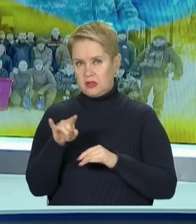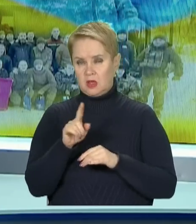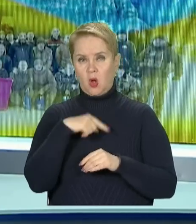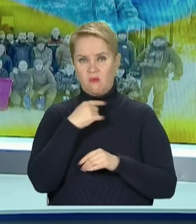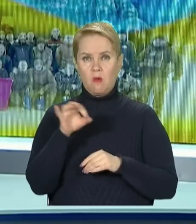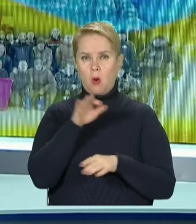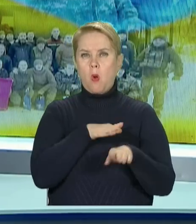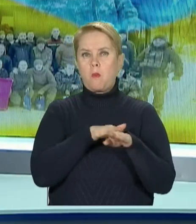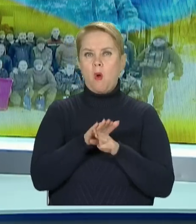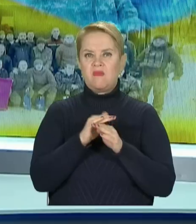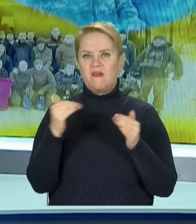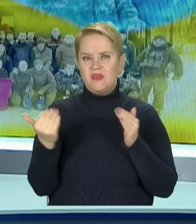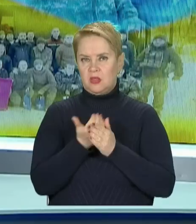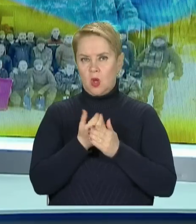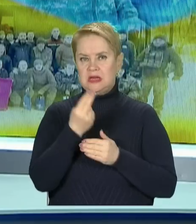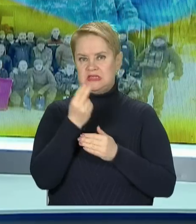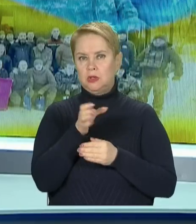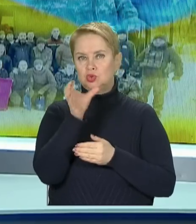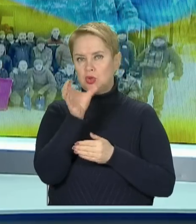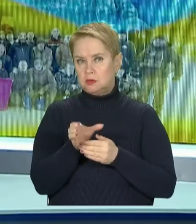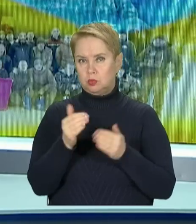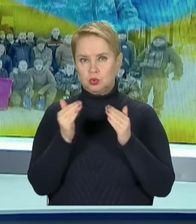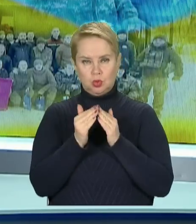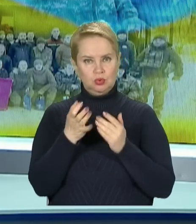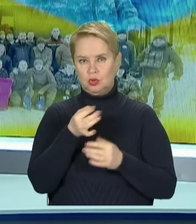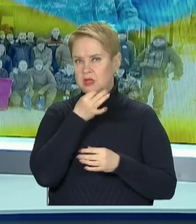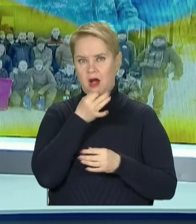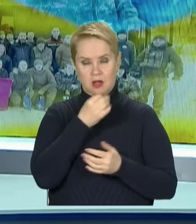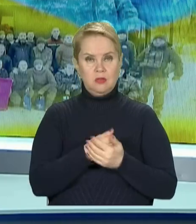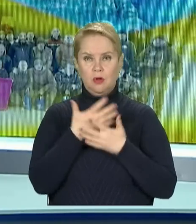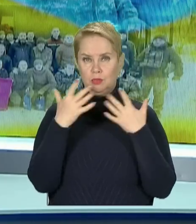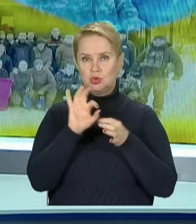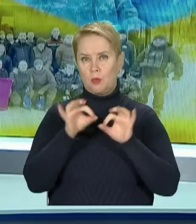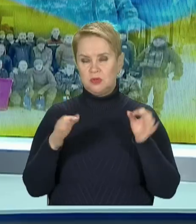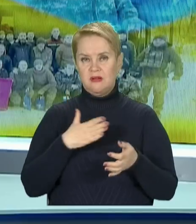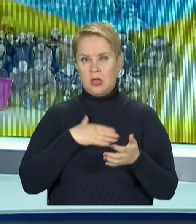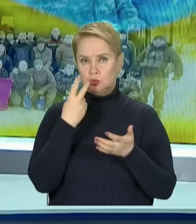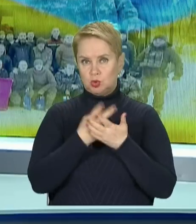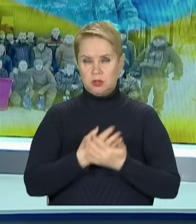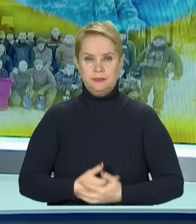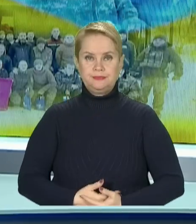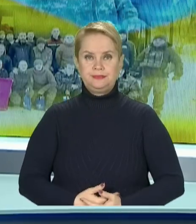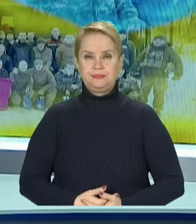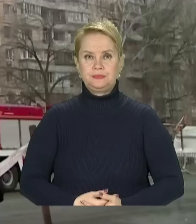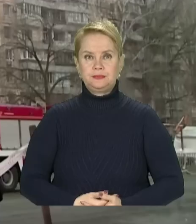Та говорити про повне відновлення вцілілої частини будинку ще зарано. Більше подробиць у нашому сюжеті.